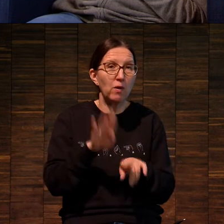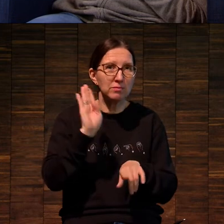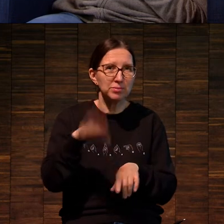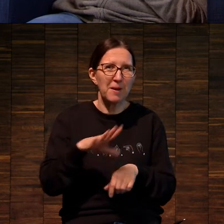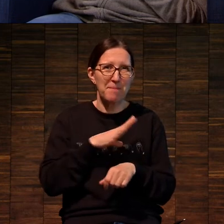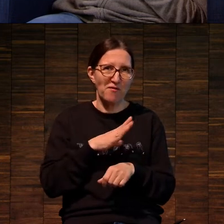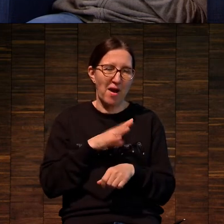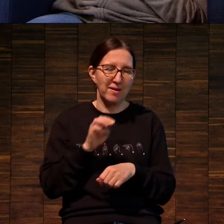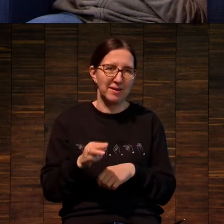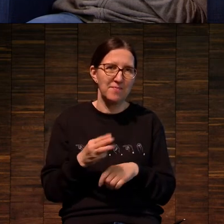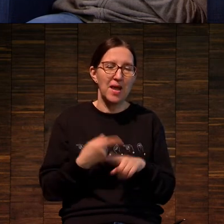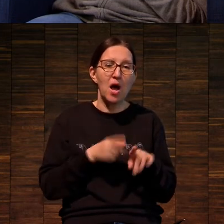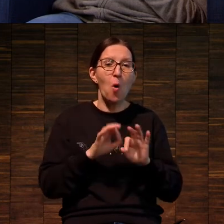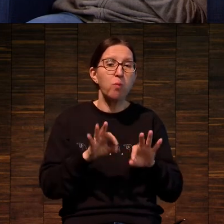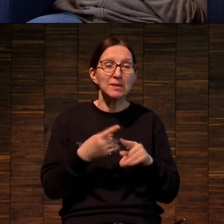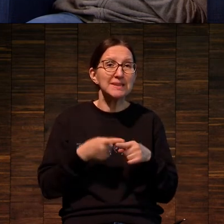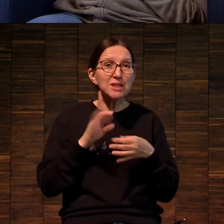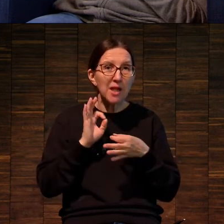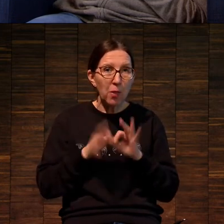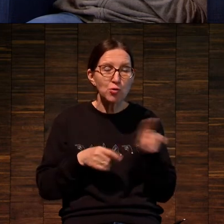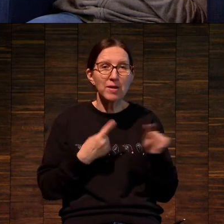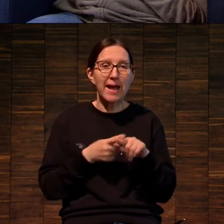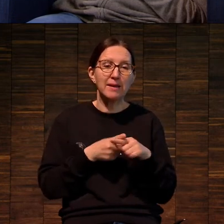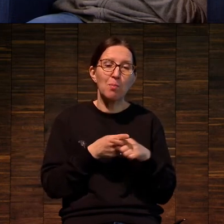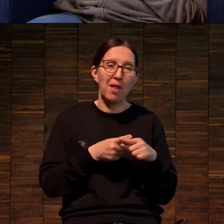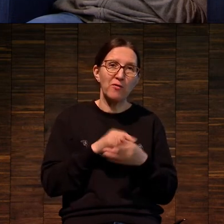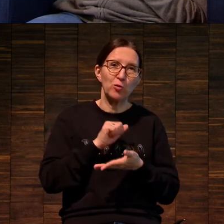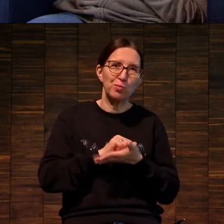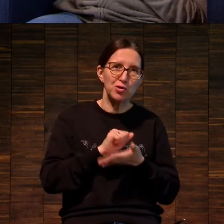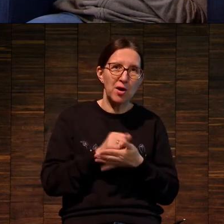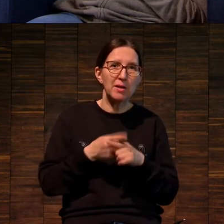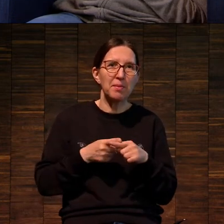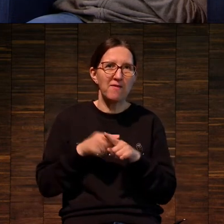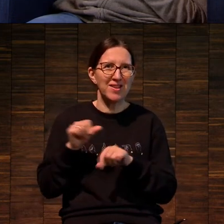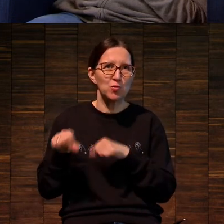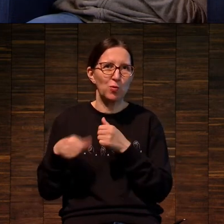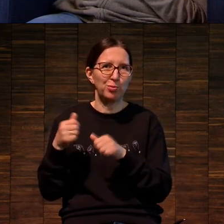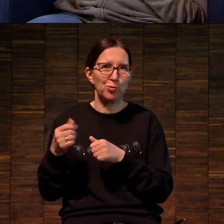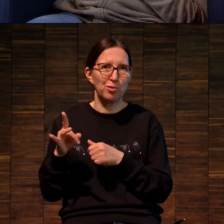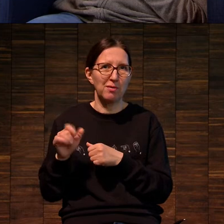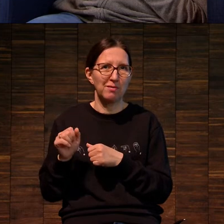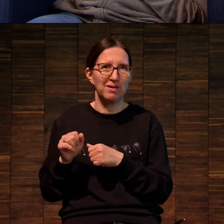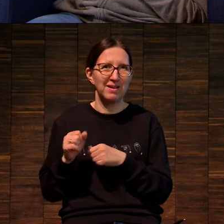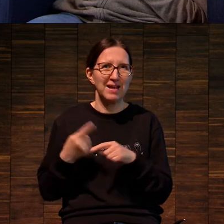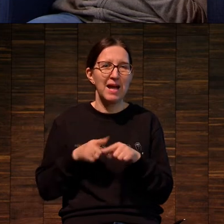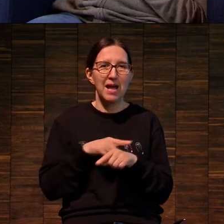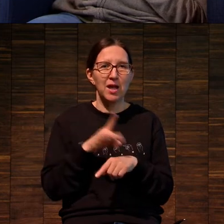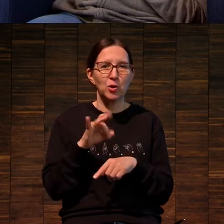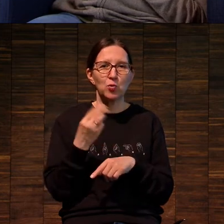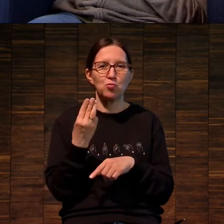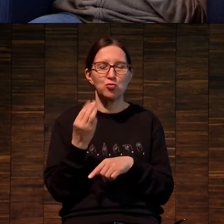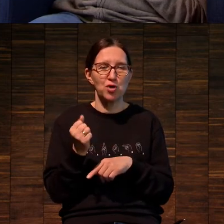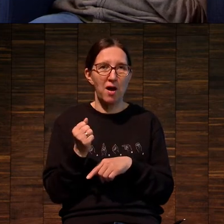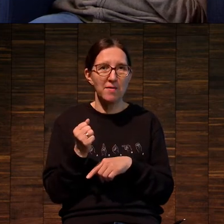бывает. Объяснить это сложно. Это наполовину печать, наполовину скульптура. Это Руша.